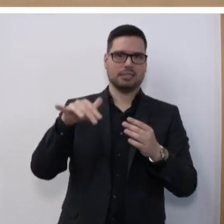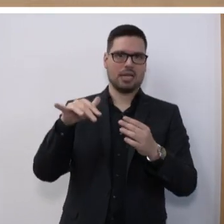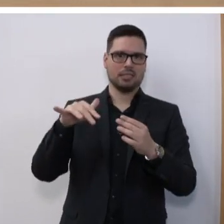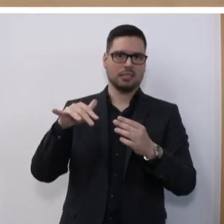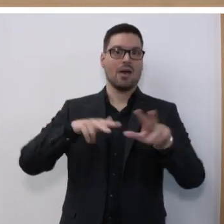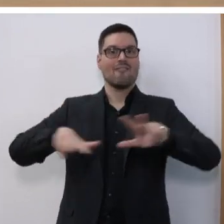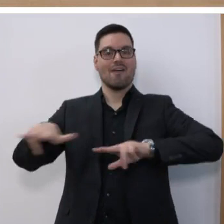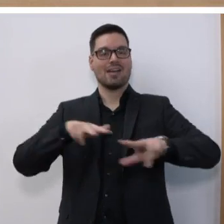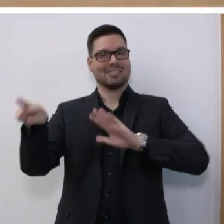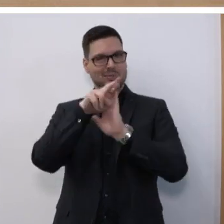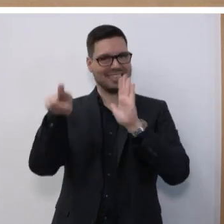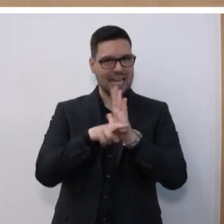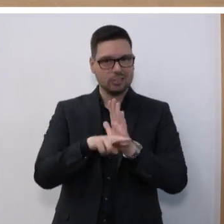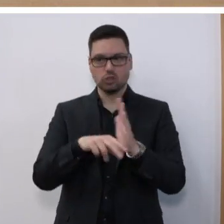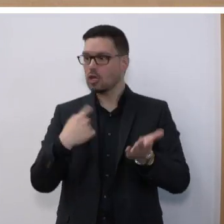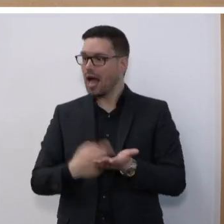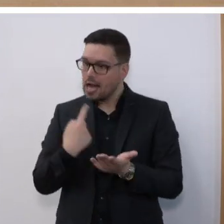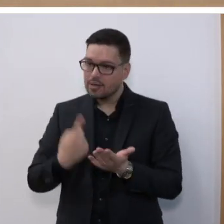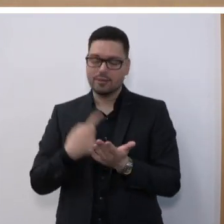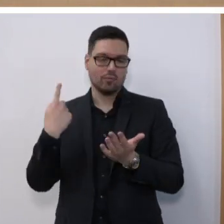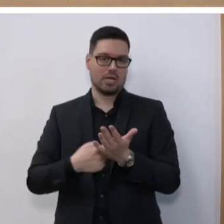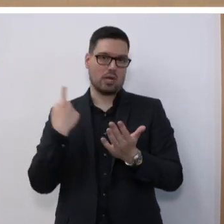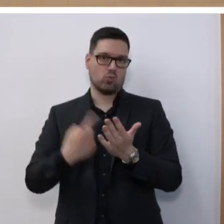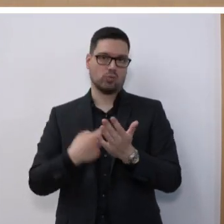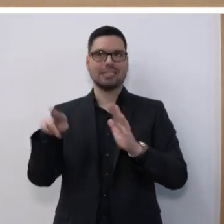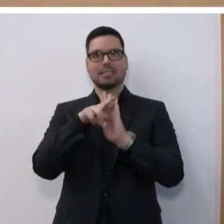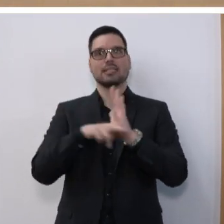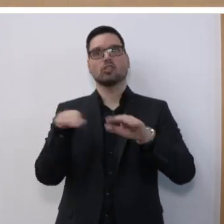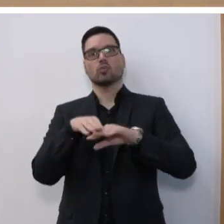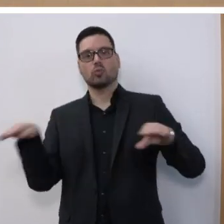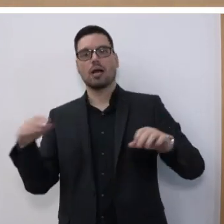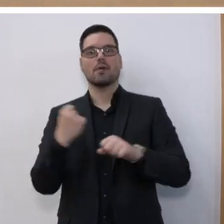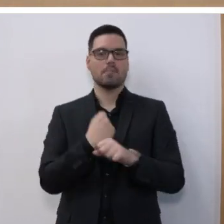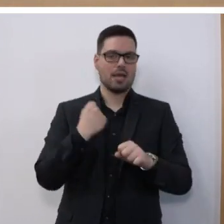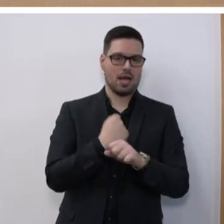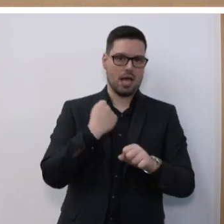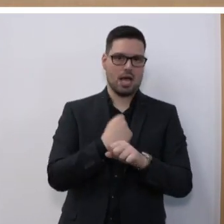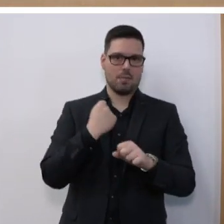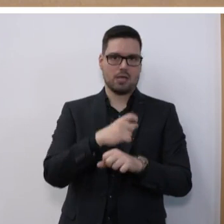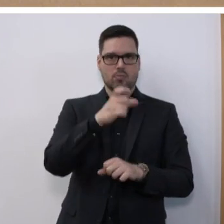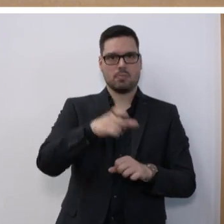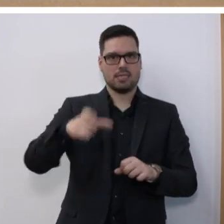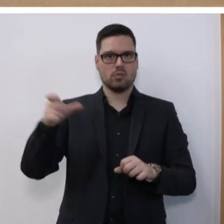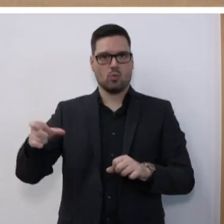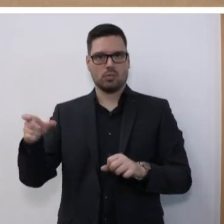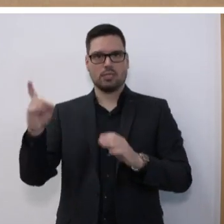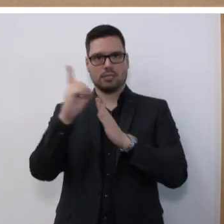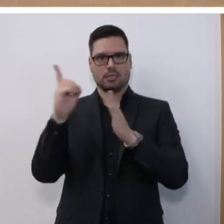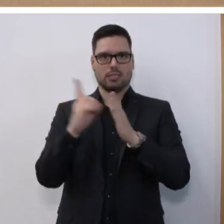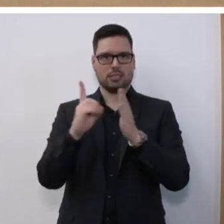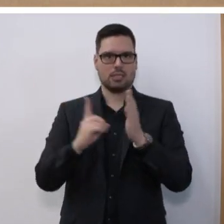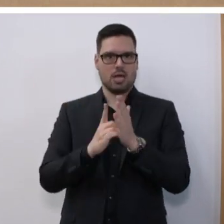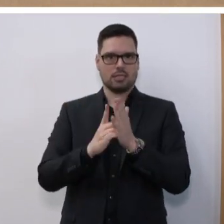verfassungsrechtlichen Anforderungen an gesetzliche Grundlagen für die Verarbeitung personenbezogener Daten als